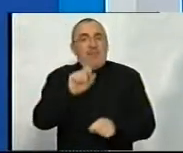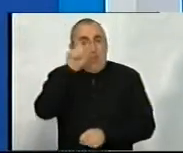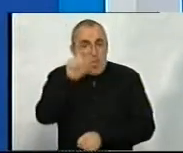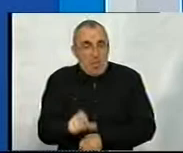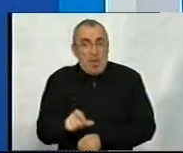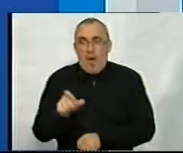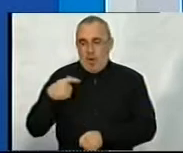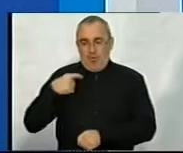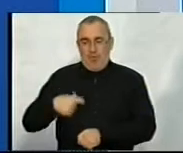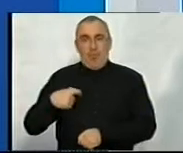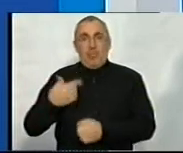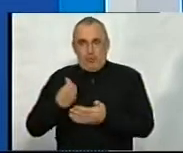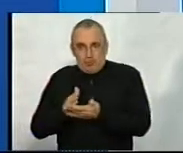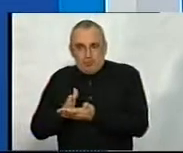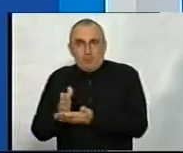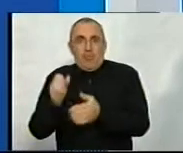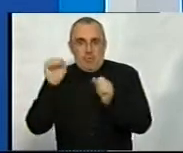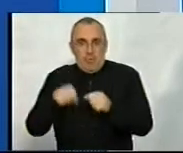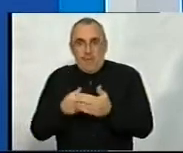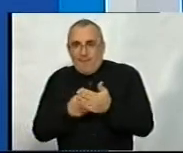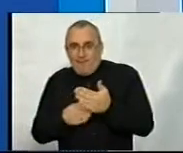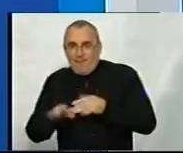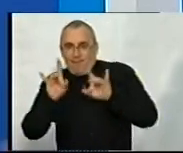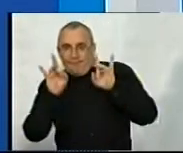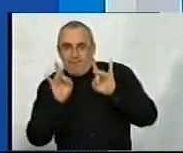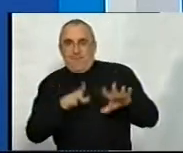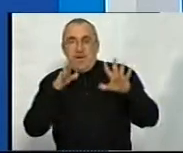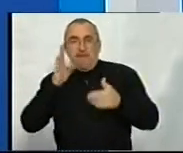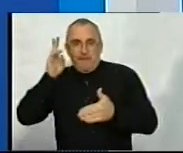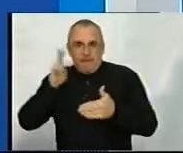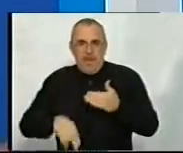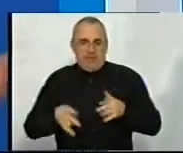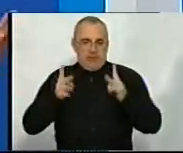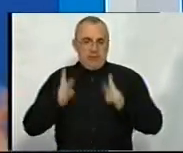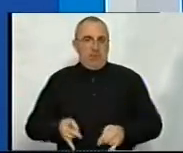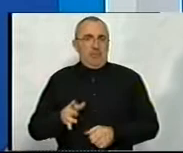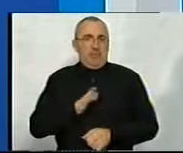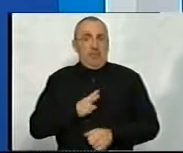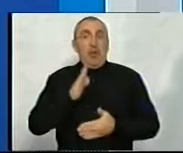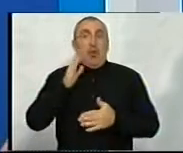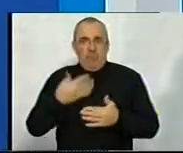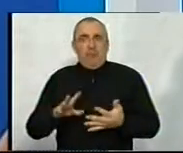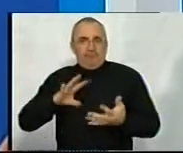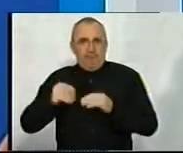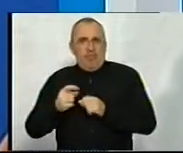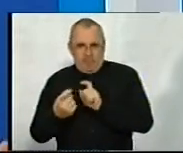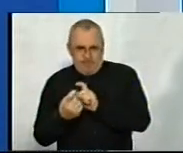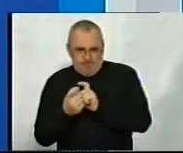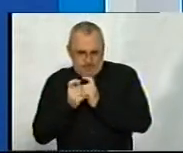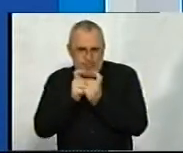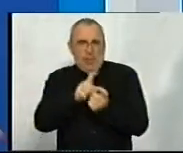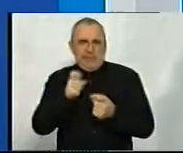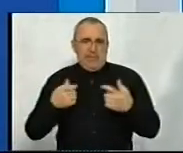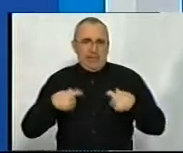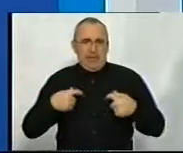то особа стає на той шлях, коли вона може вийти з цього і перестати бути жертвою, і зрештою-решто почати боротися за себе